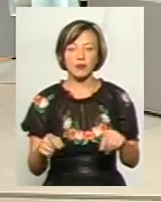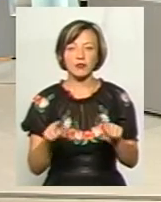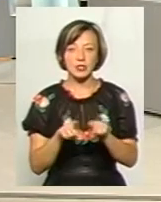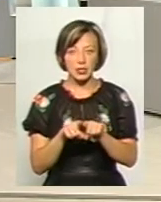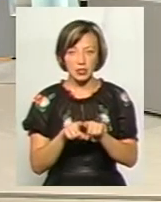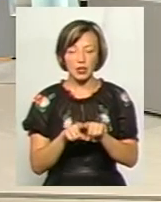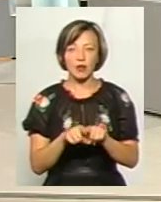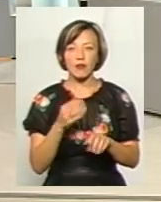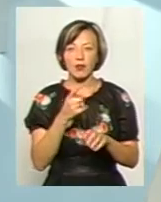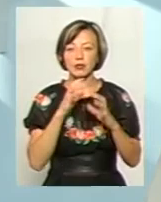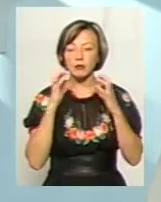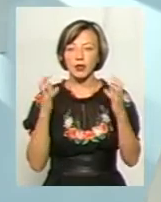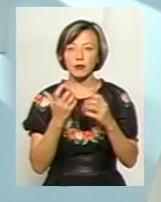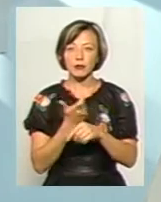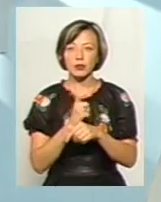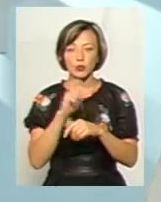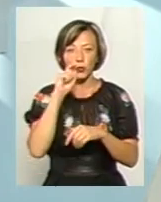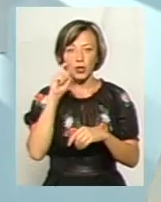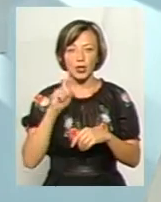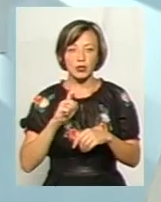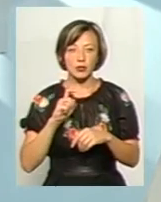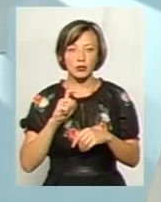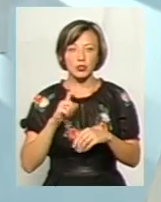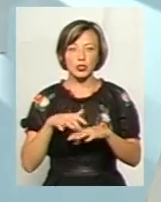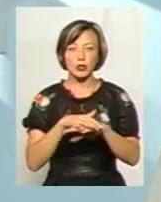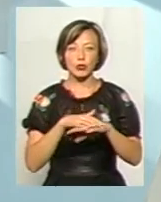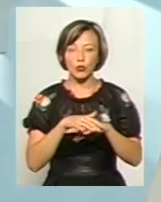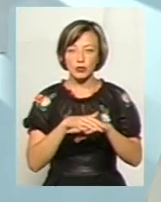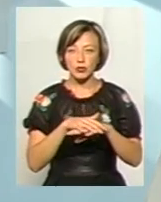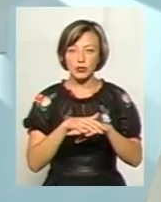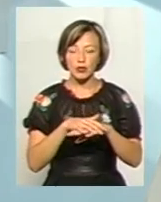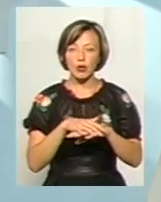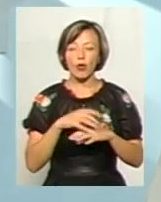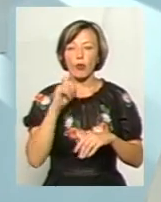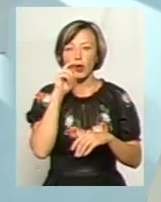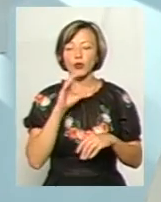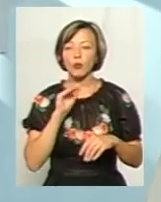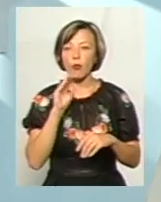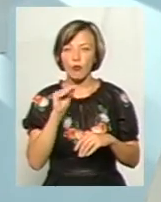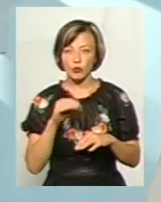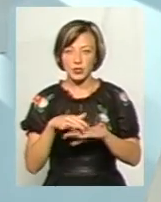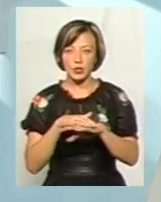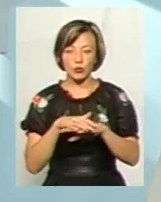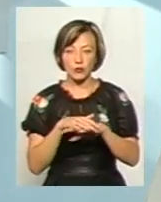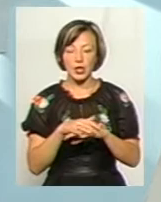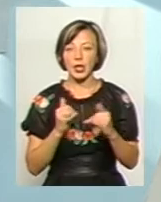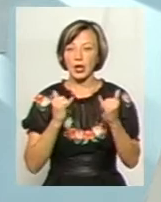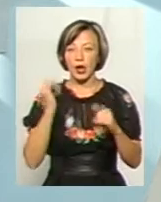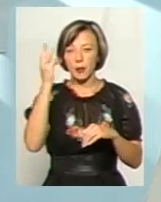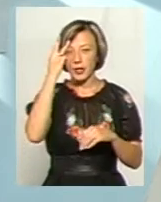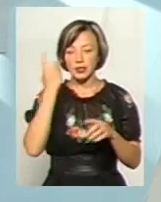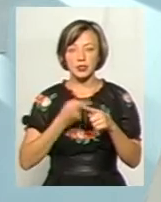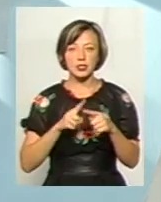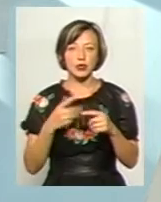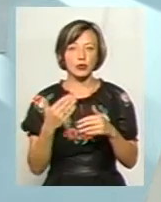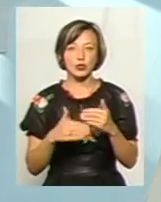вони збереглися в більш українському середовищі, в більш україномовному такому середовищі. Для Хмельницького це